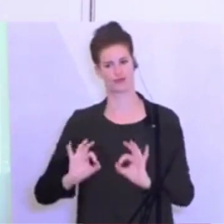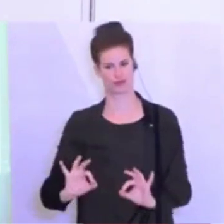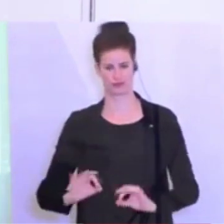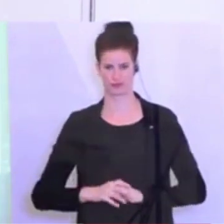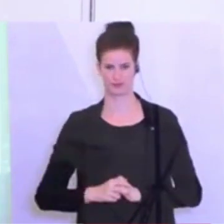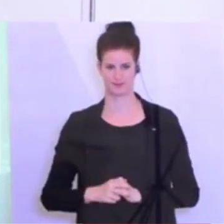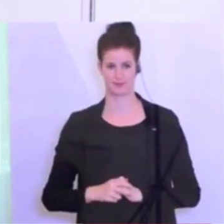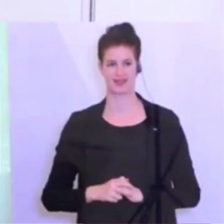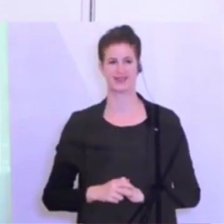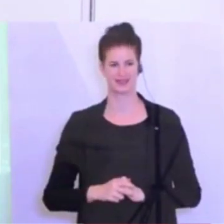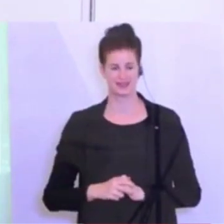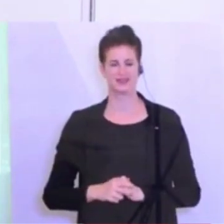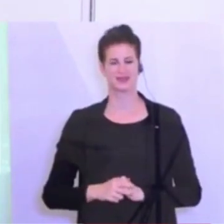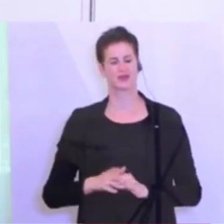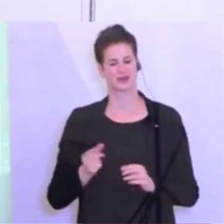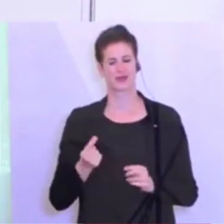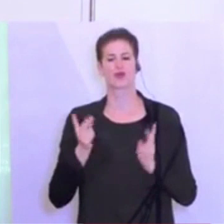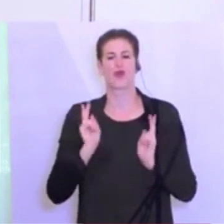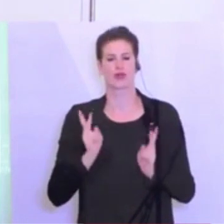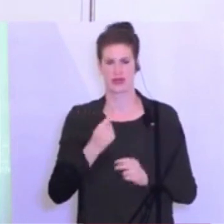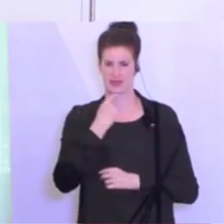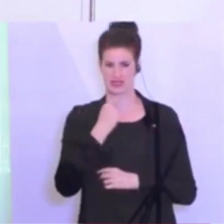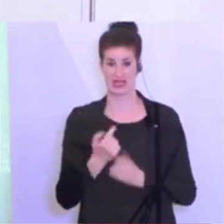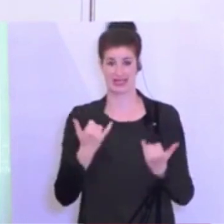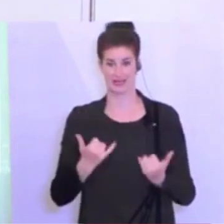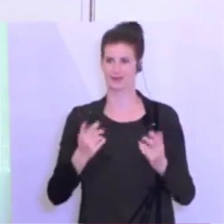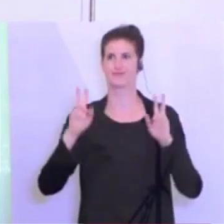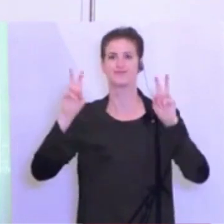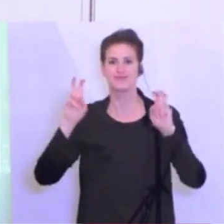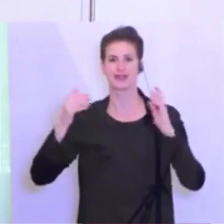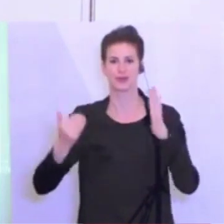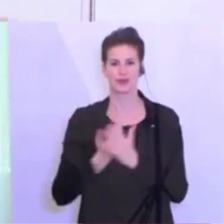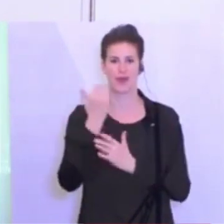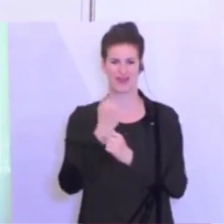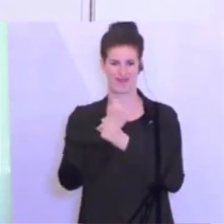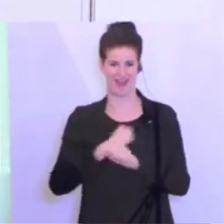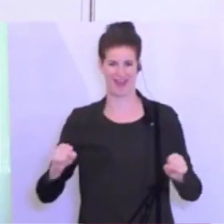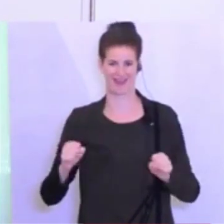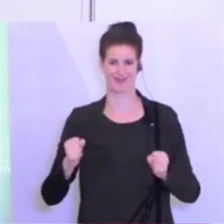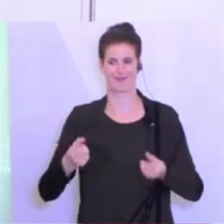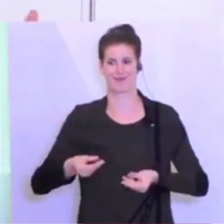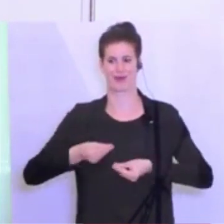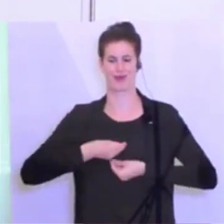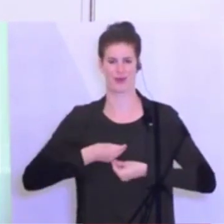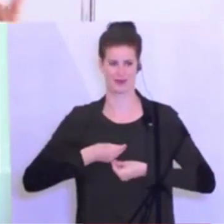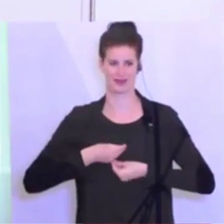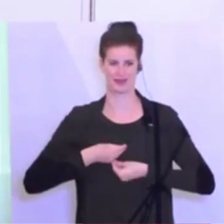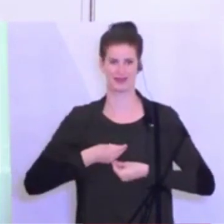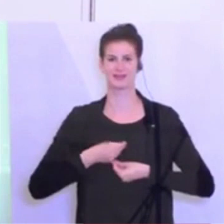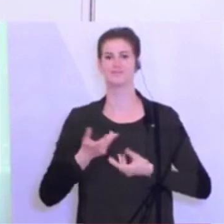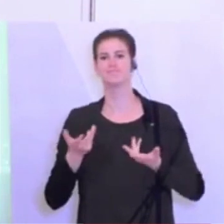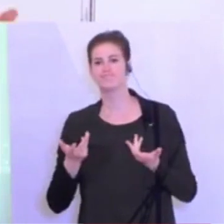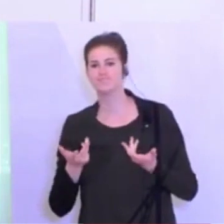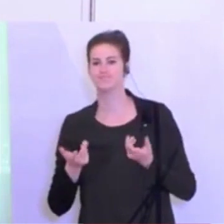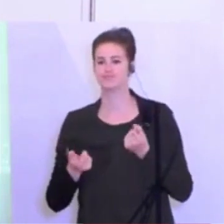Und in aller Kürze könnte man sagen, mit dieser wiedergewonnenen Freiheit, die da und dort